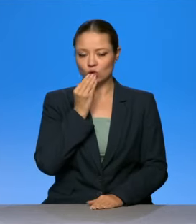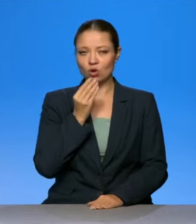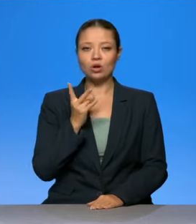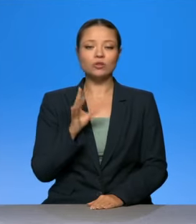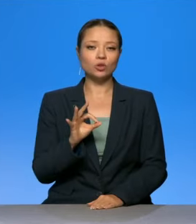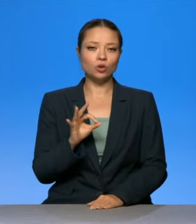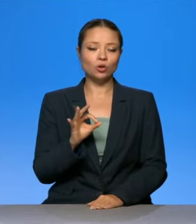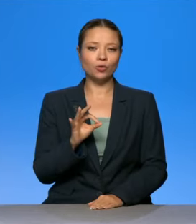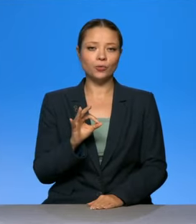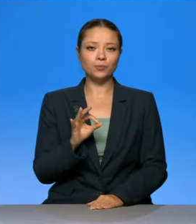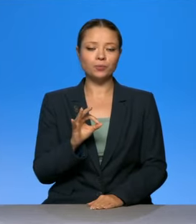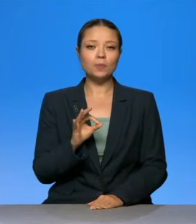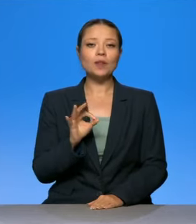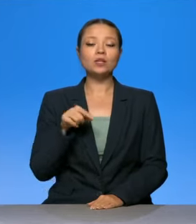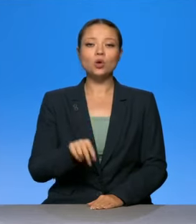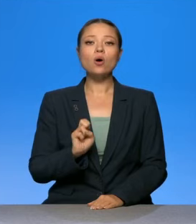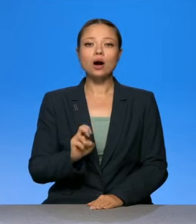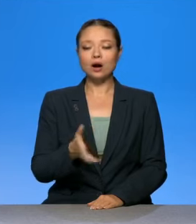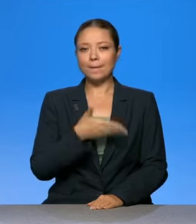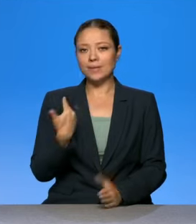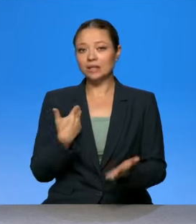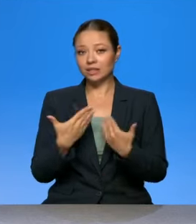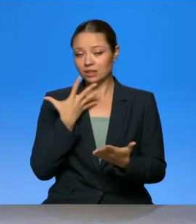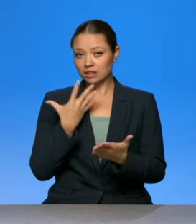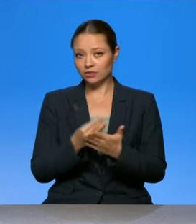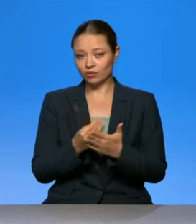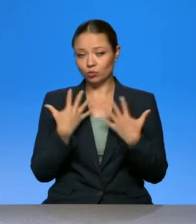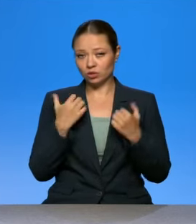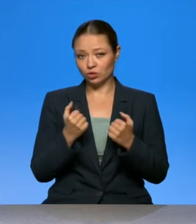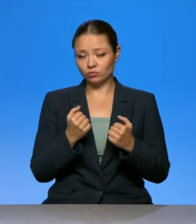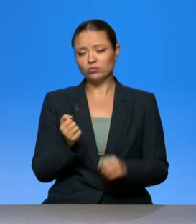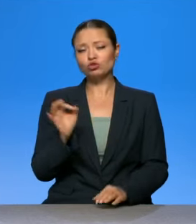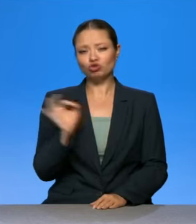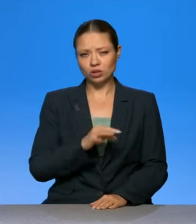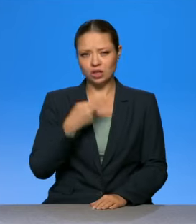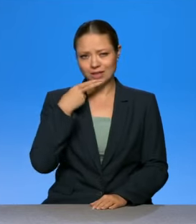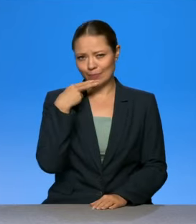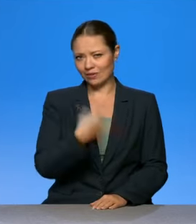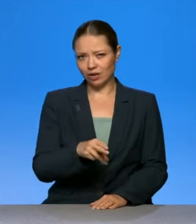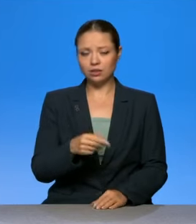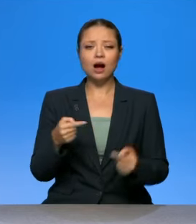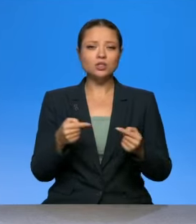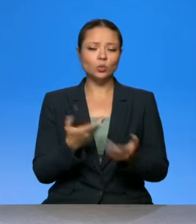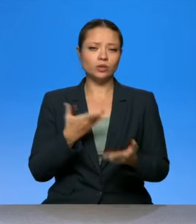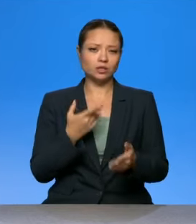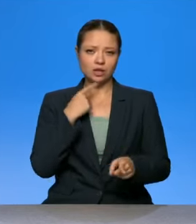мы относились к своему здоровью, к сожалению, часто наплевательски, особенно к методам профилактики, да,